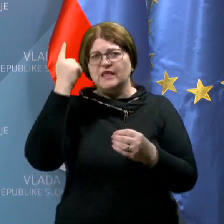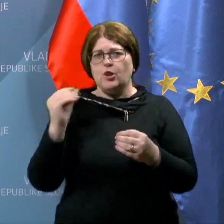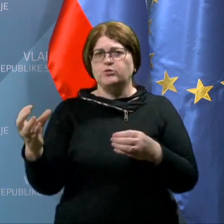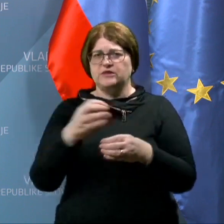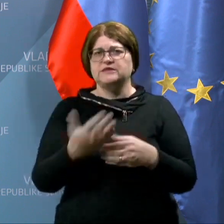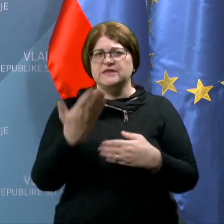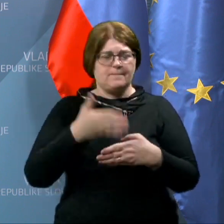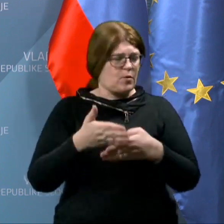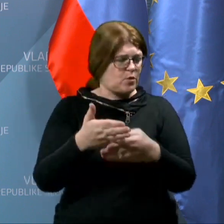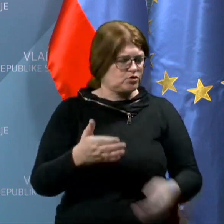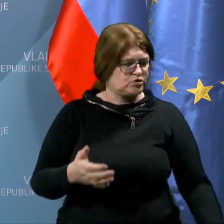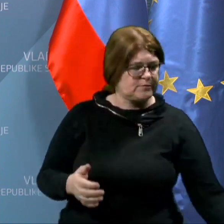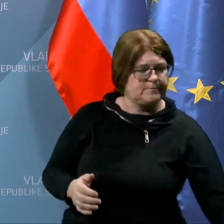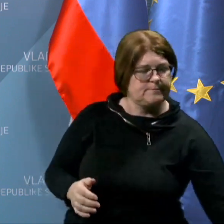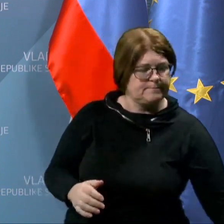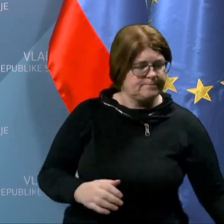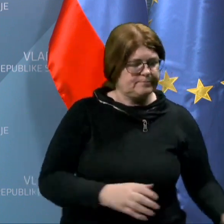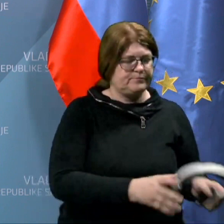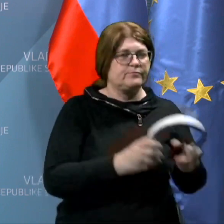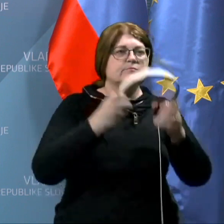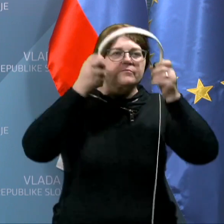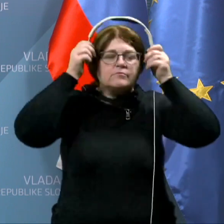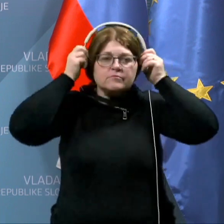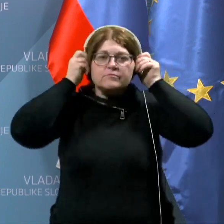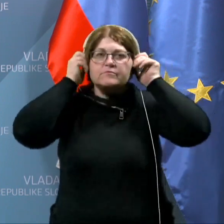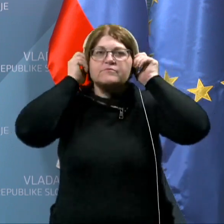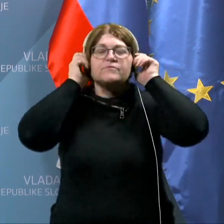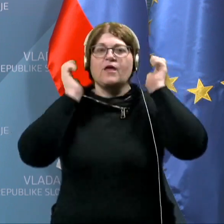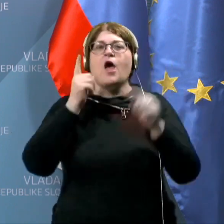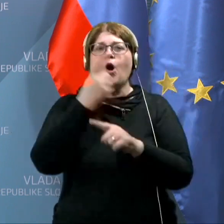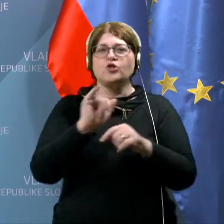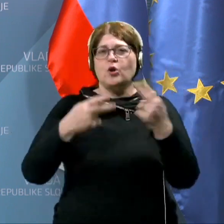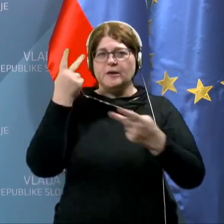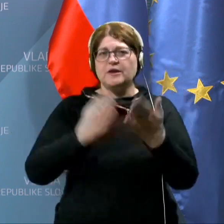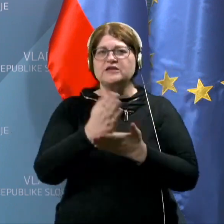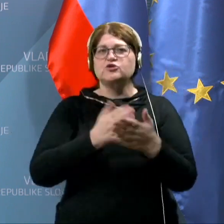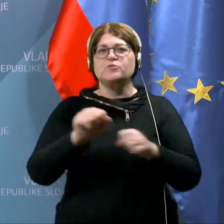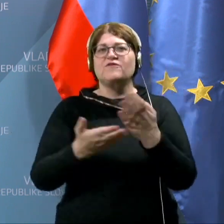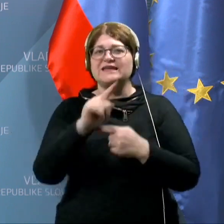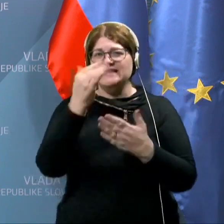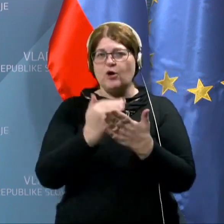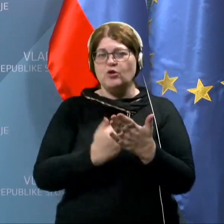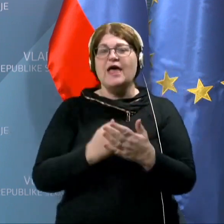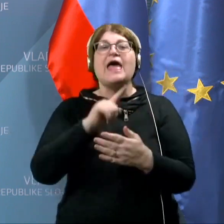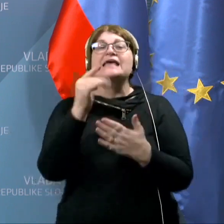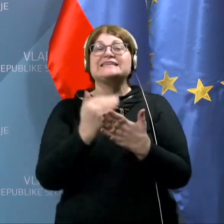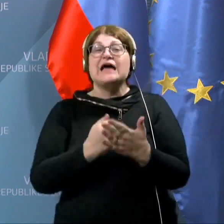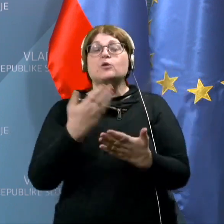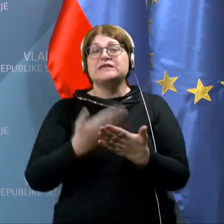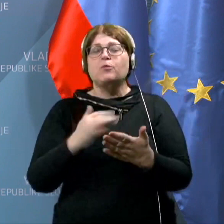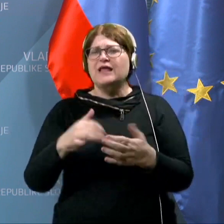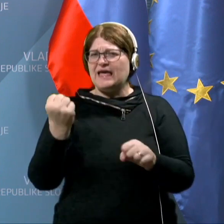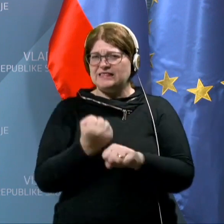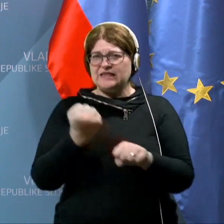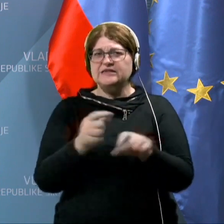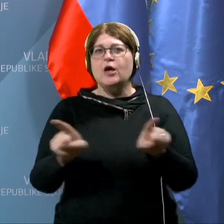okrepitve. Odlok je pregledala služba vlade za zakonodajo. Zakonska podlaga je trdna.